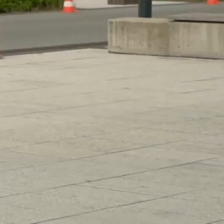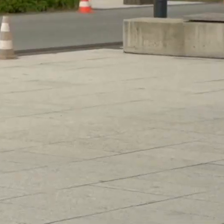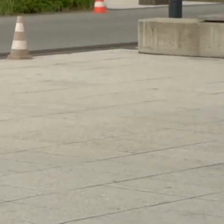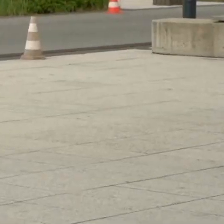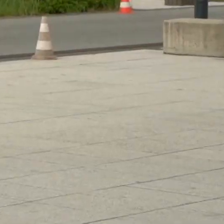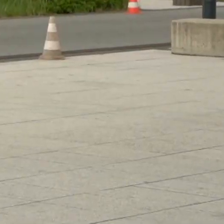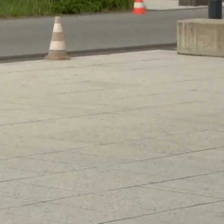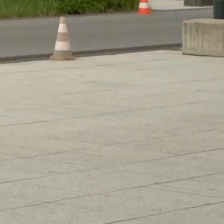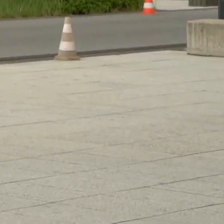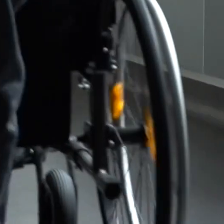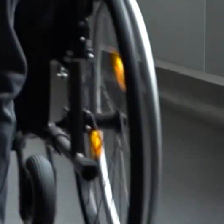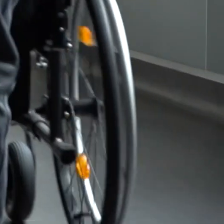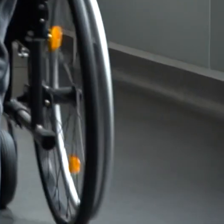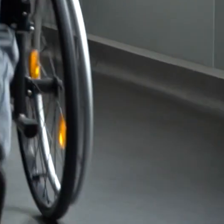o kulach.